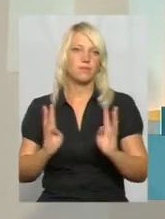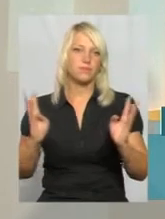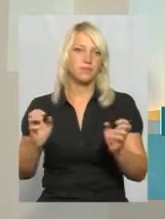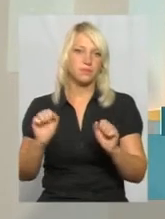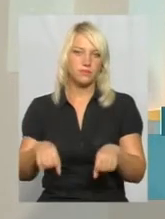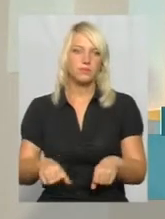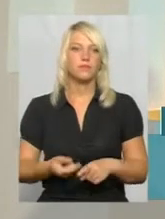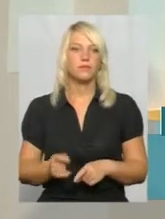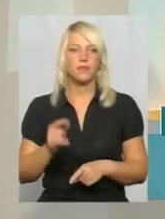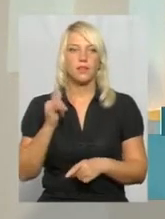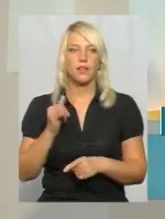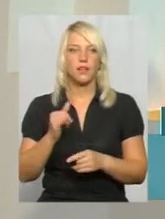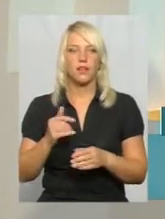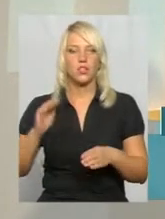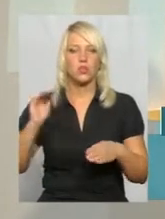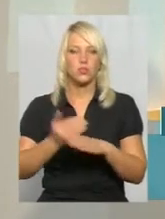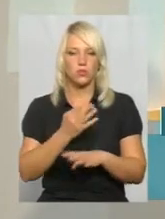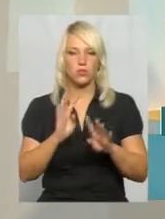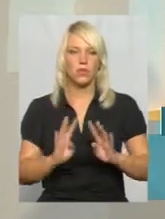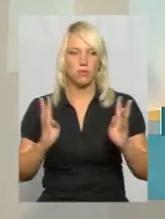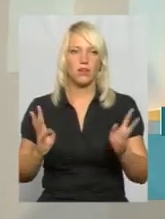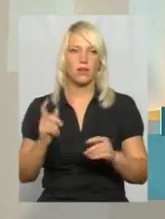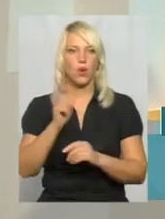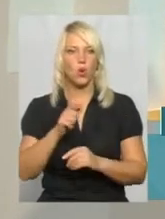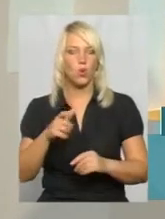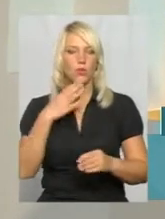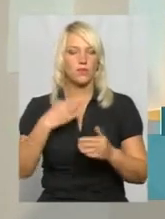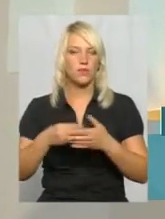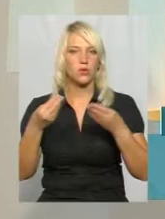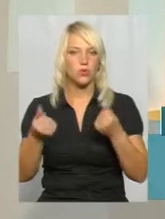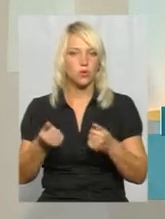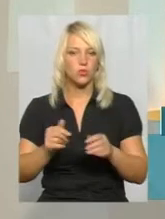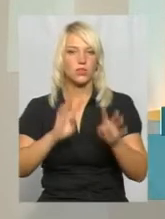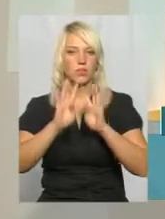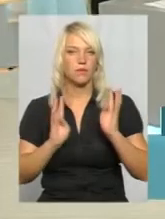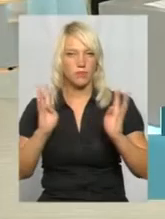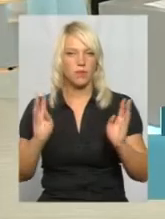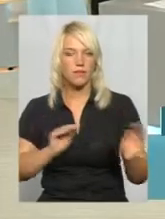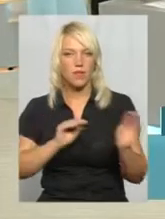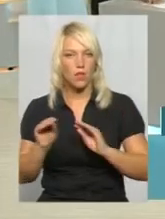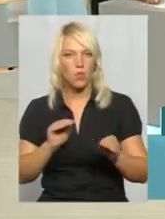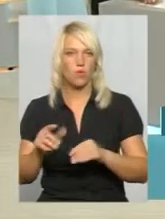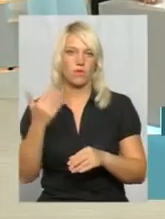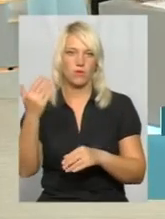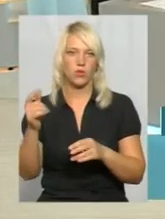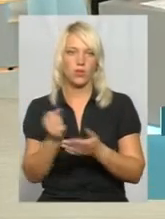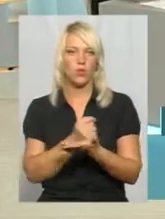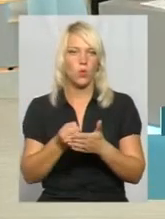От, зносити паркани, це ж люди, в принципі, за свій кошт їх встановлювали, вони там добились